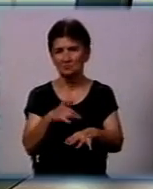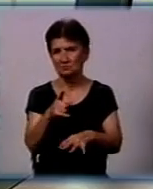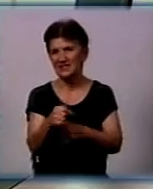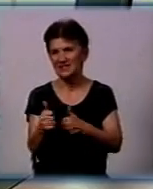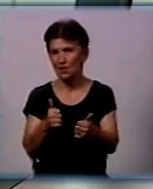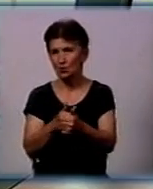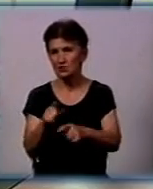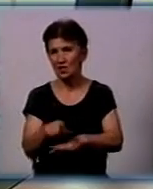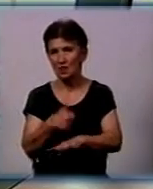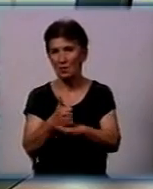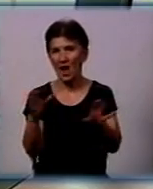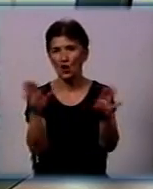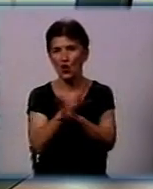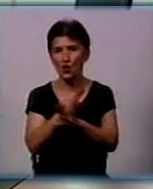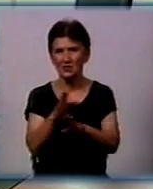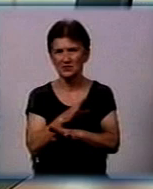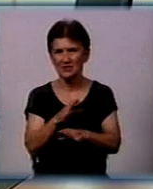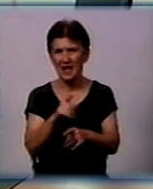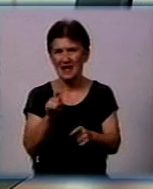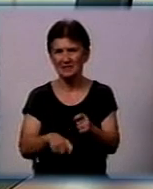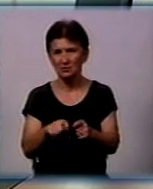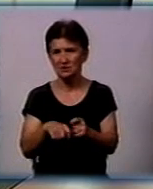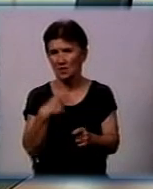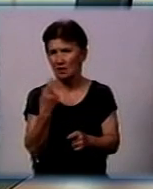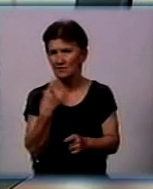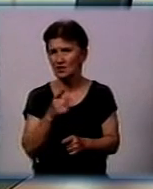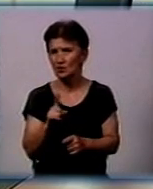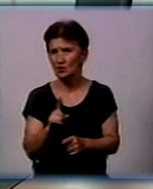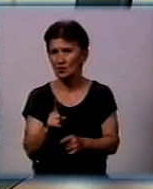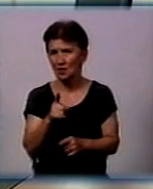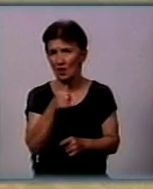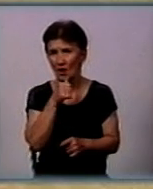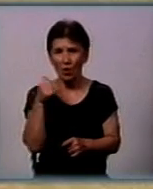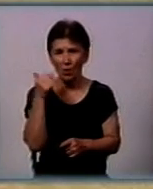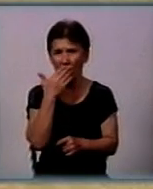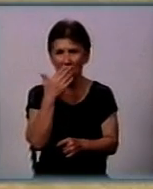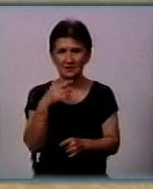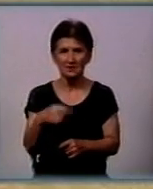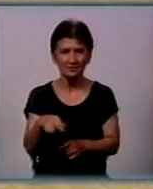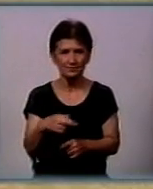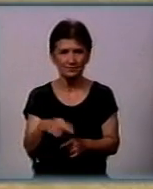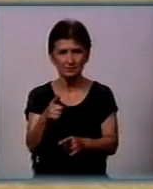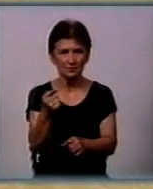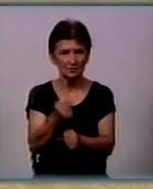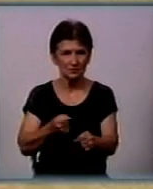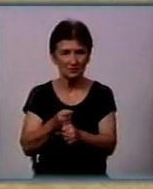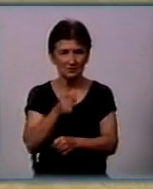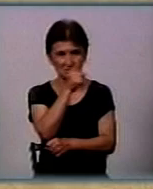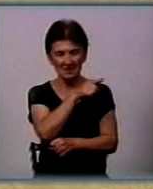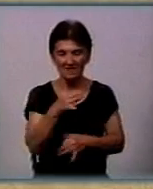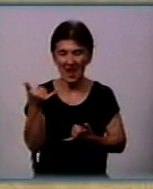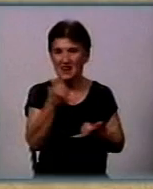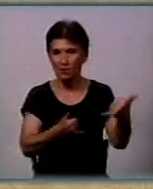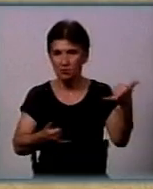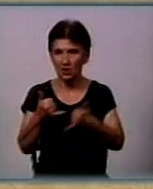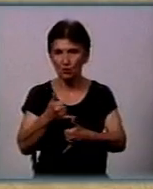обласної екологічної інспекції Юрій Сисак розповідає, проби води у річці брали минулої п'ятниці. Вони відпрацьовуються в лабораторії. Результати